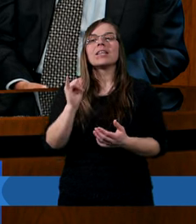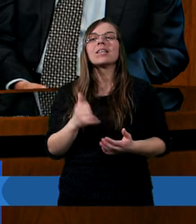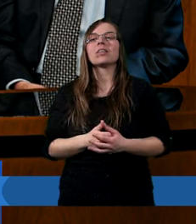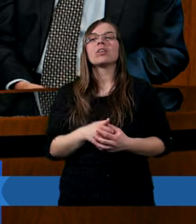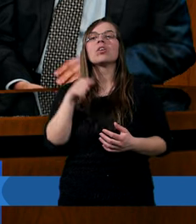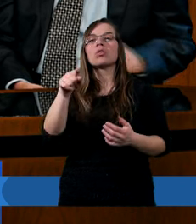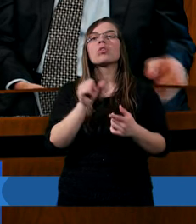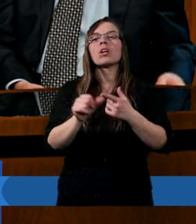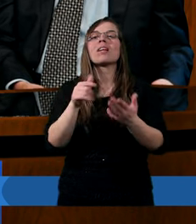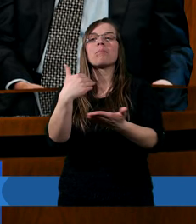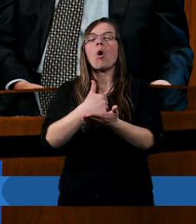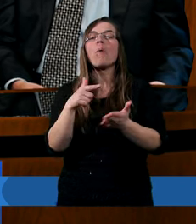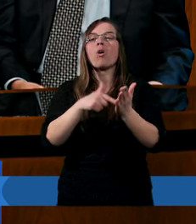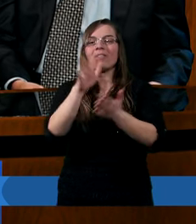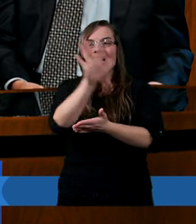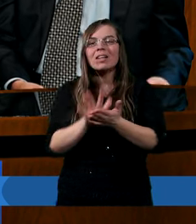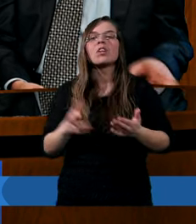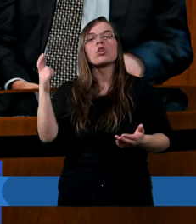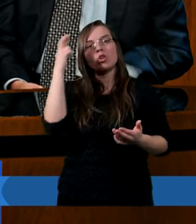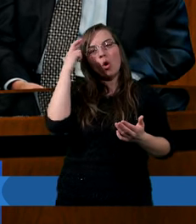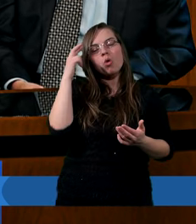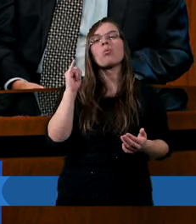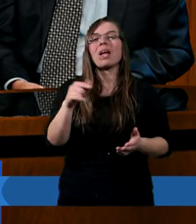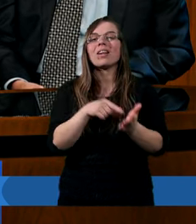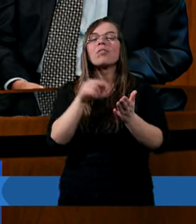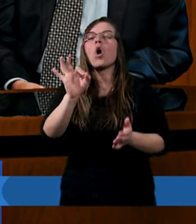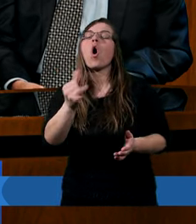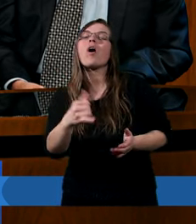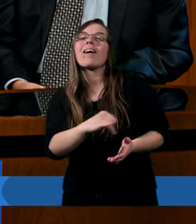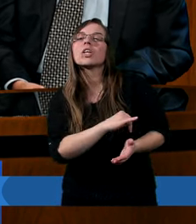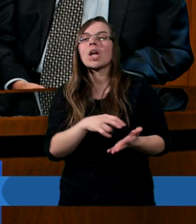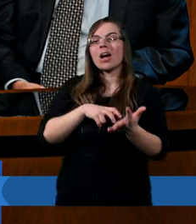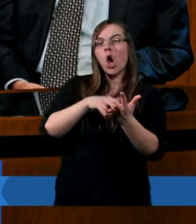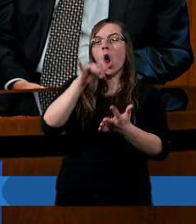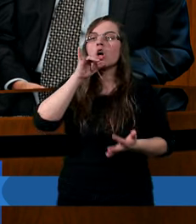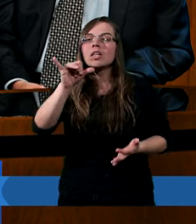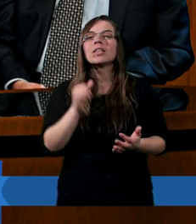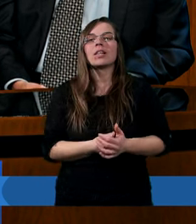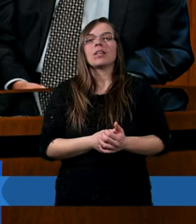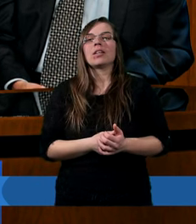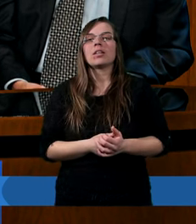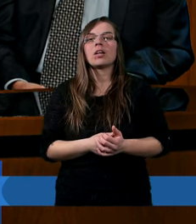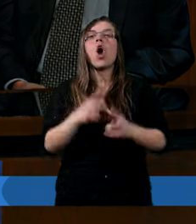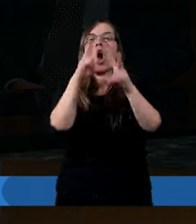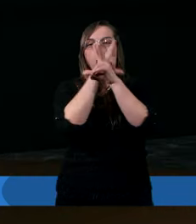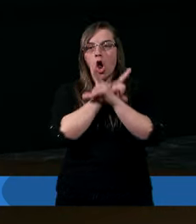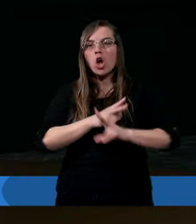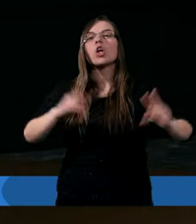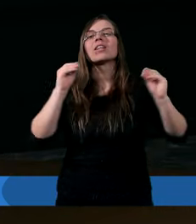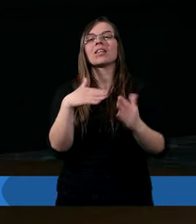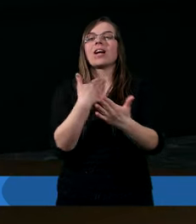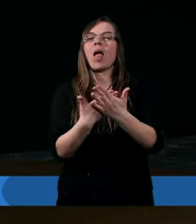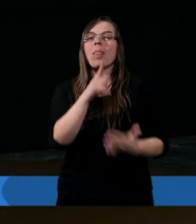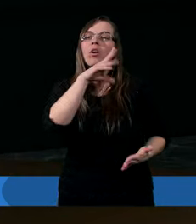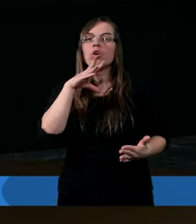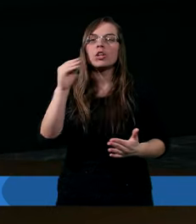Czy to jest pomoc jakaś w zrozumieniu, o jaki grzech chodzi? No oczywiście, dlatego